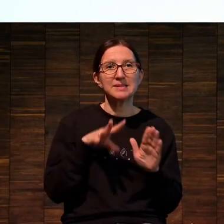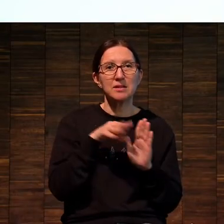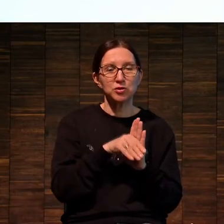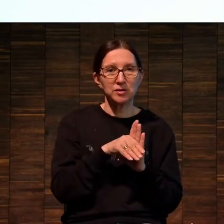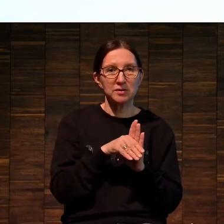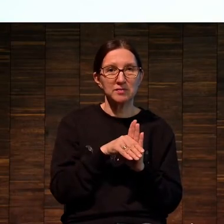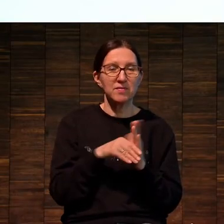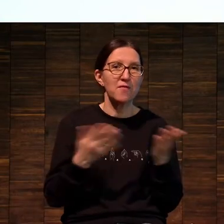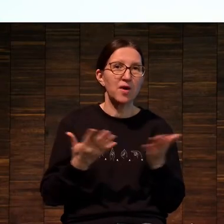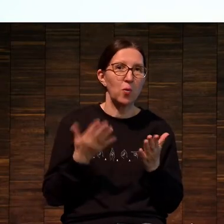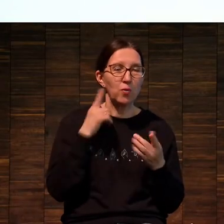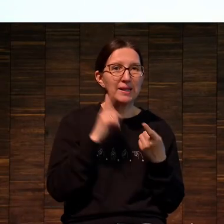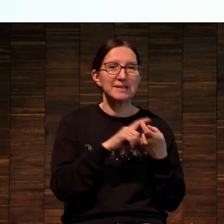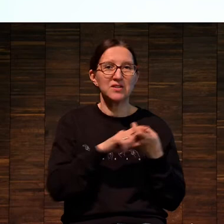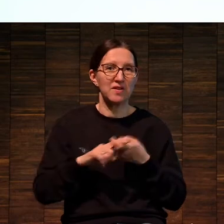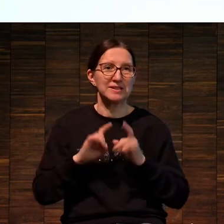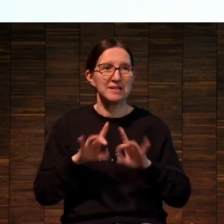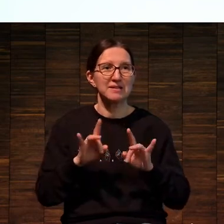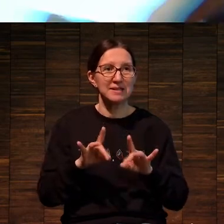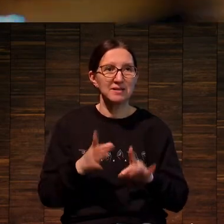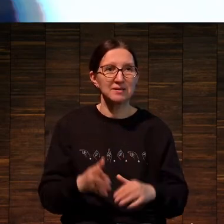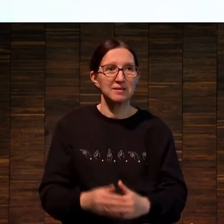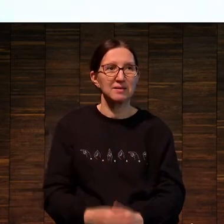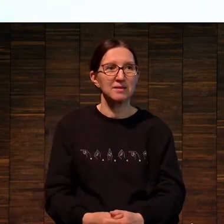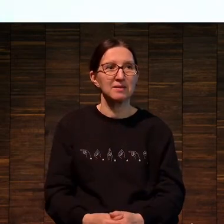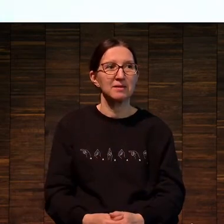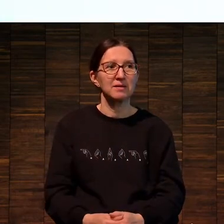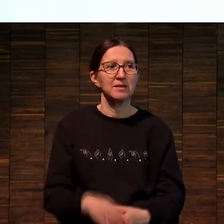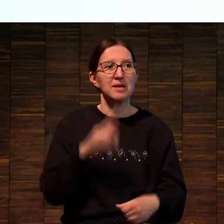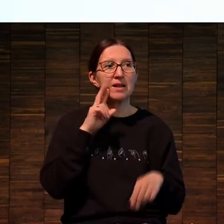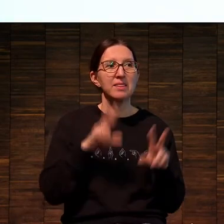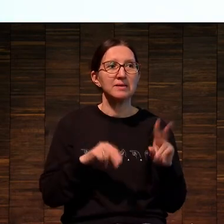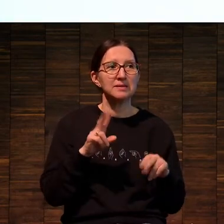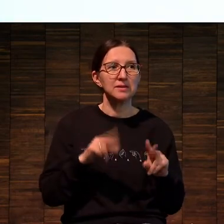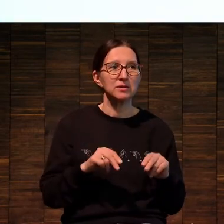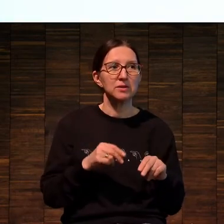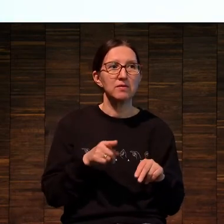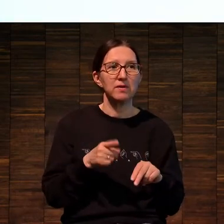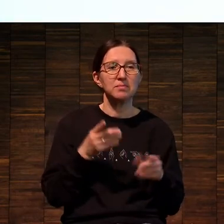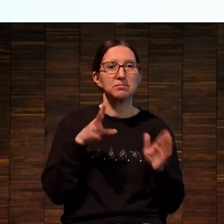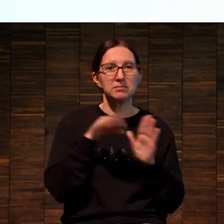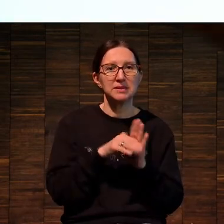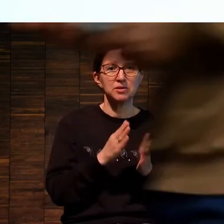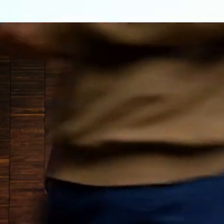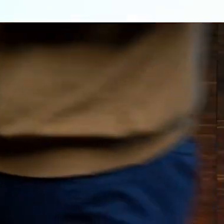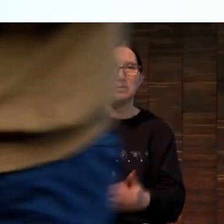сложить в какой-то связанный рассказ. Надеюсь, что он вам зашел.